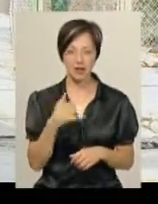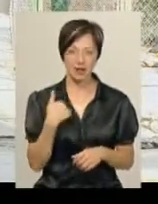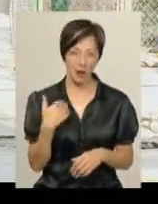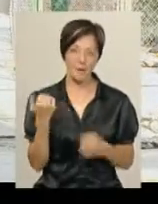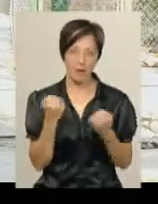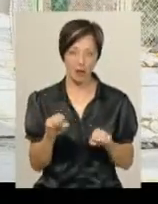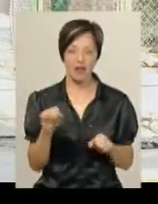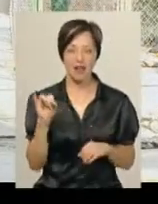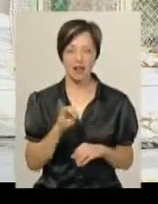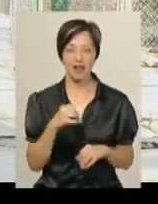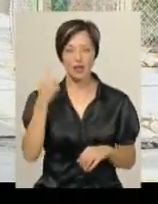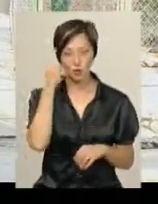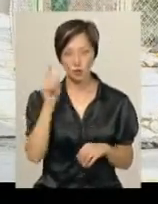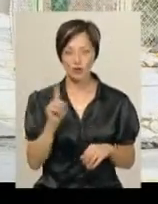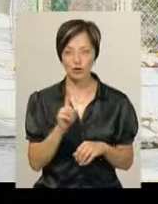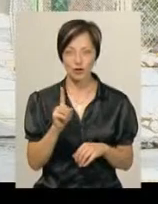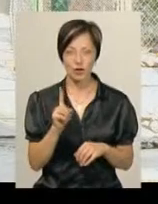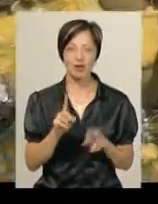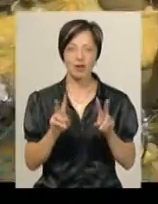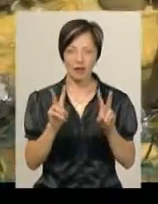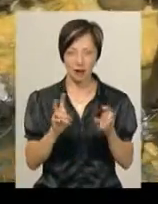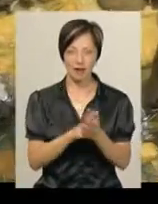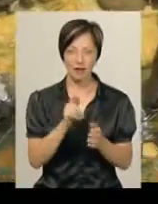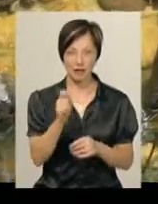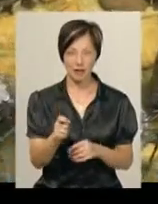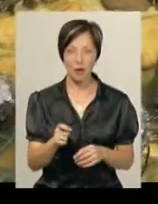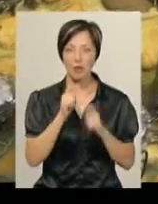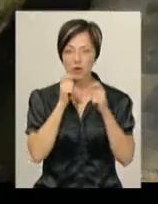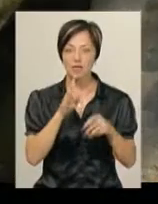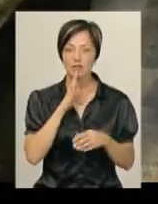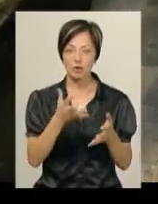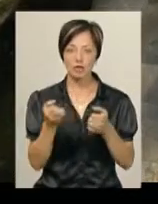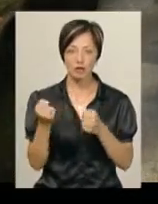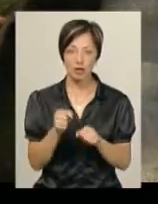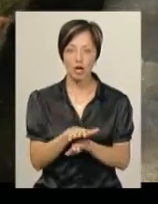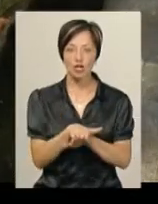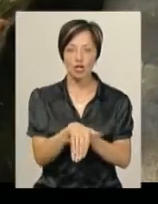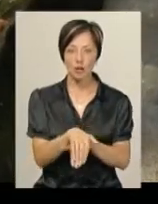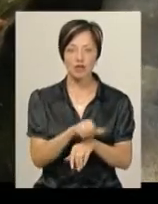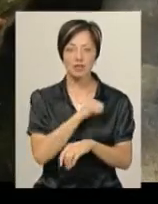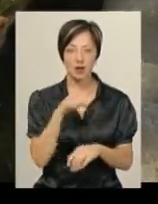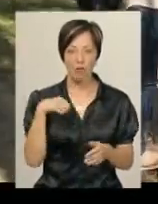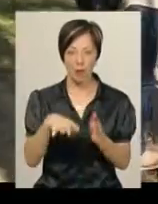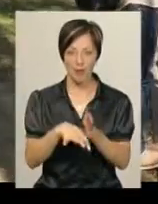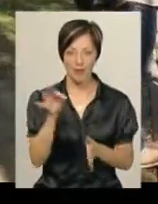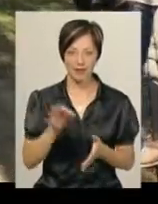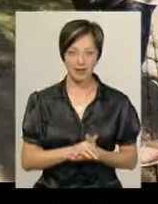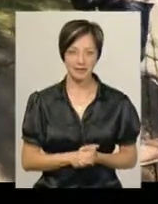я перемогла, і я думаю, що назвуть їх так. У подарунок дівчина отримала черепаху, яку сама і обрала.